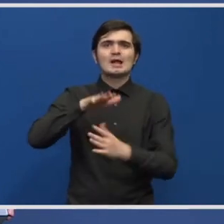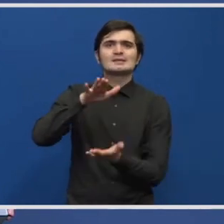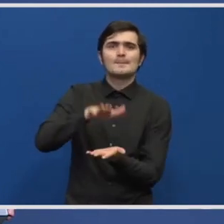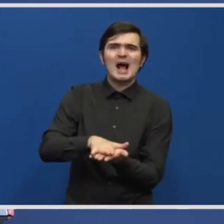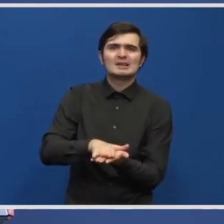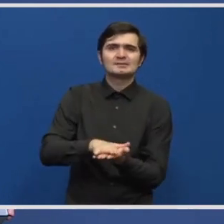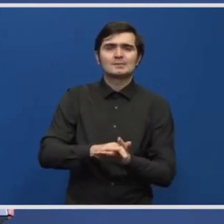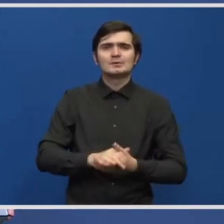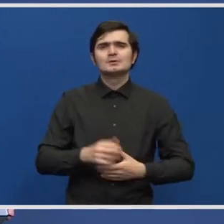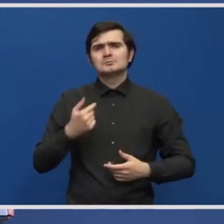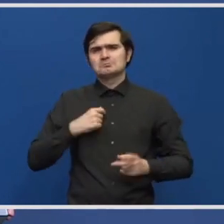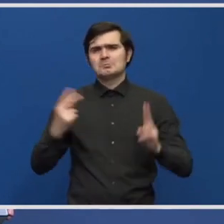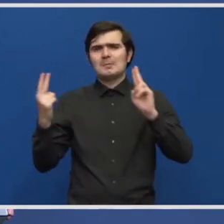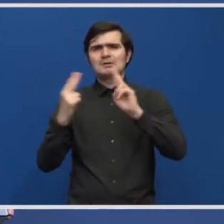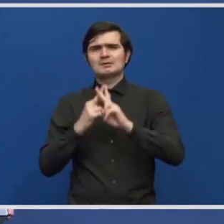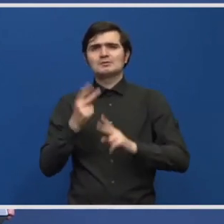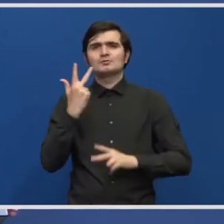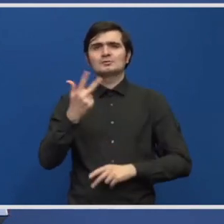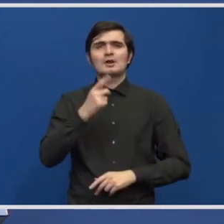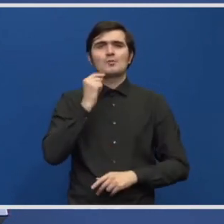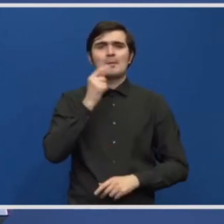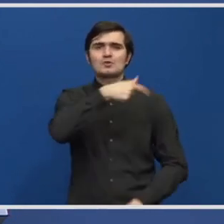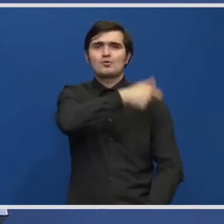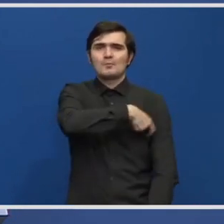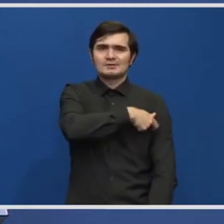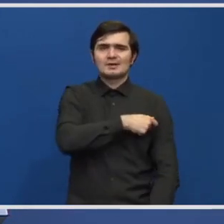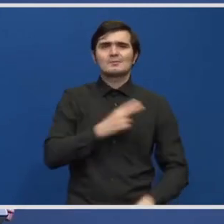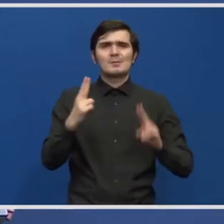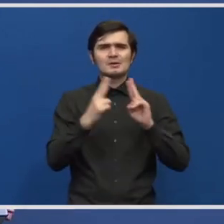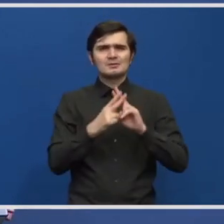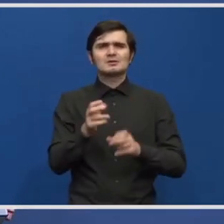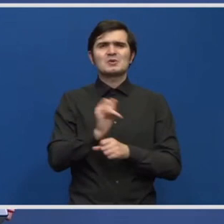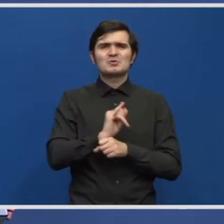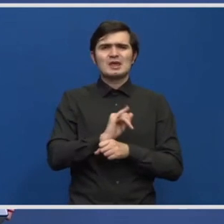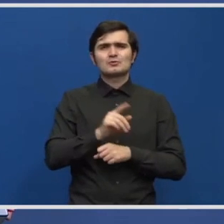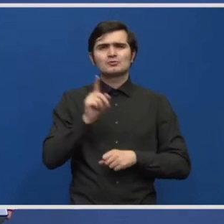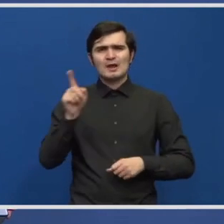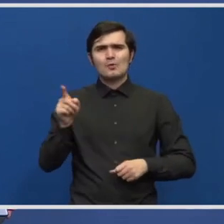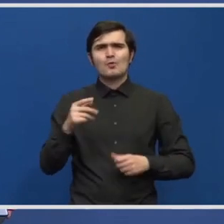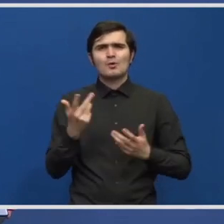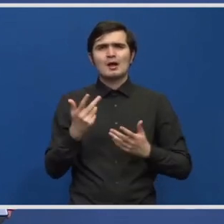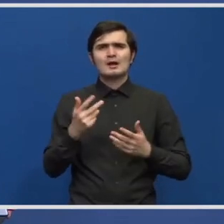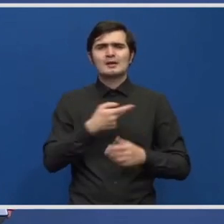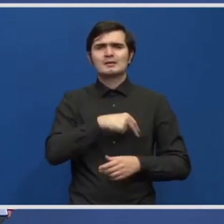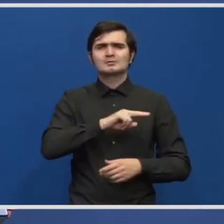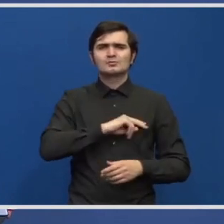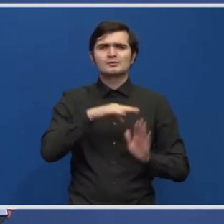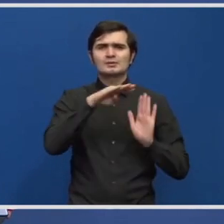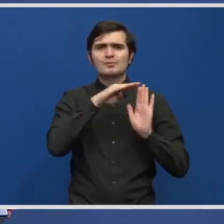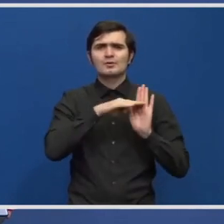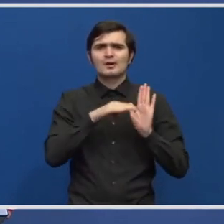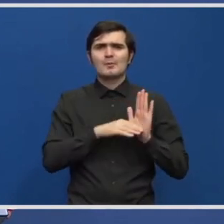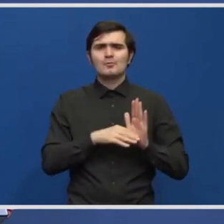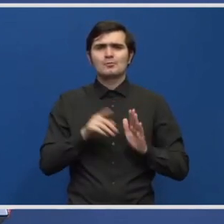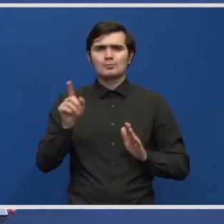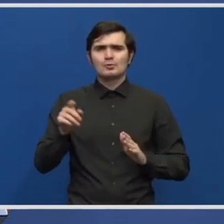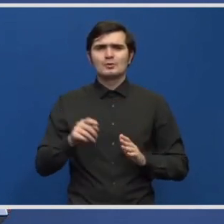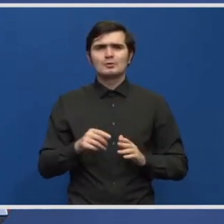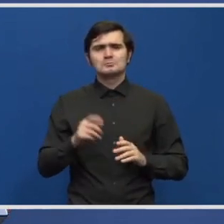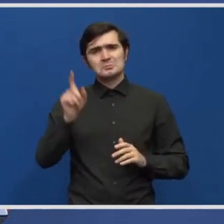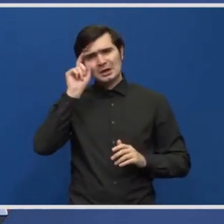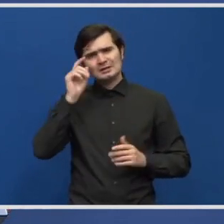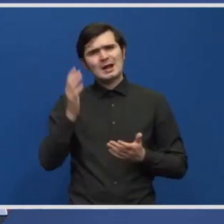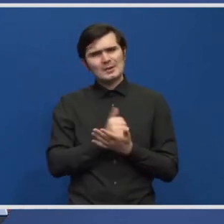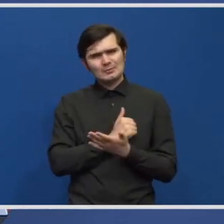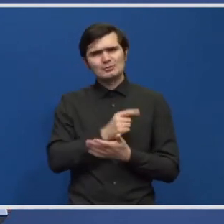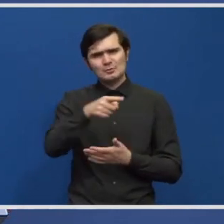Și m-am întâlnit cu 3 comisari, m-am întâlnit cu directorul care se ocupă de program în Recover. Cred că am reușit